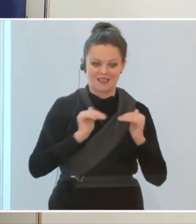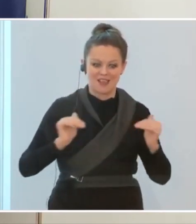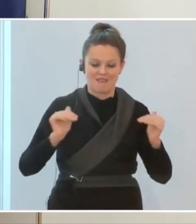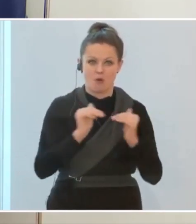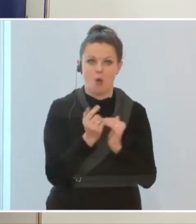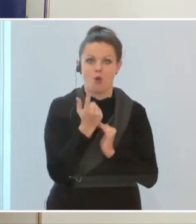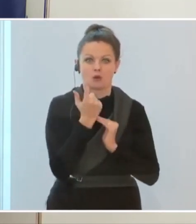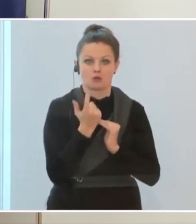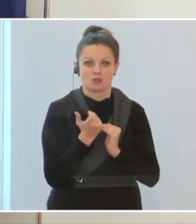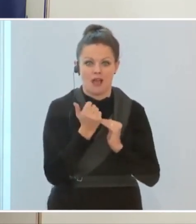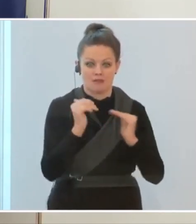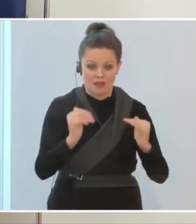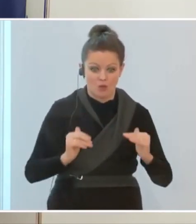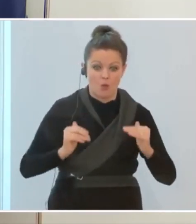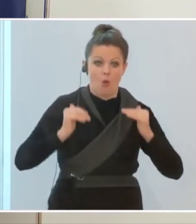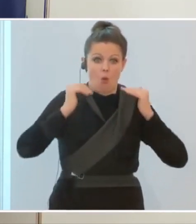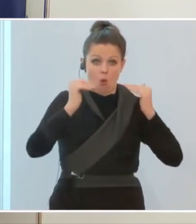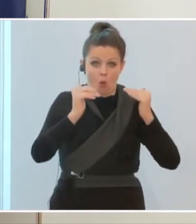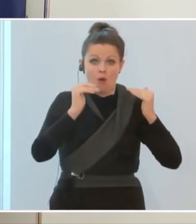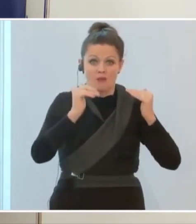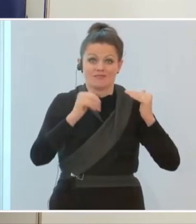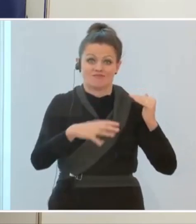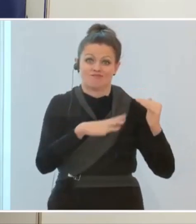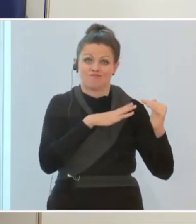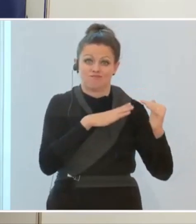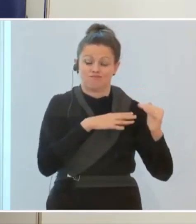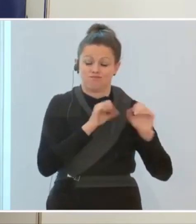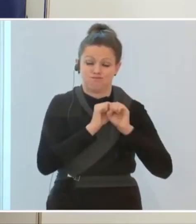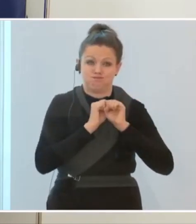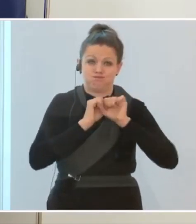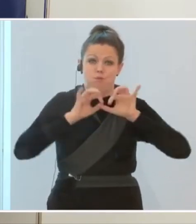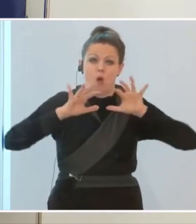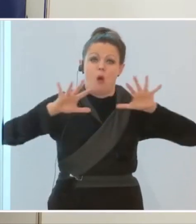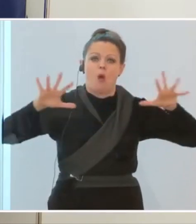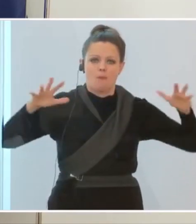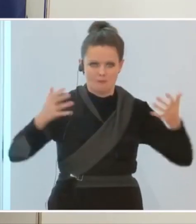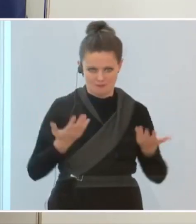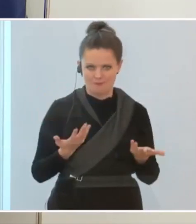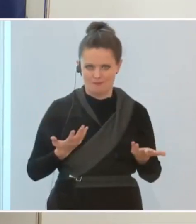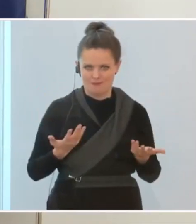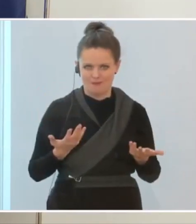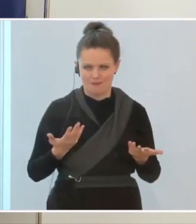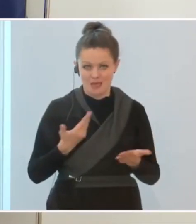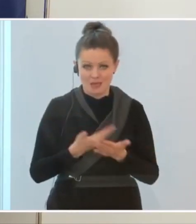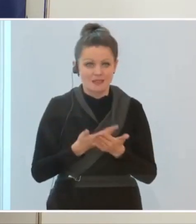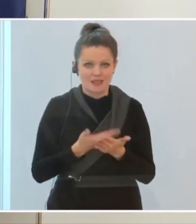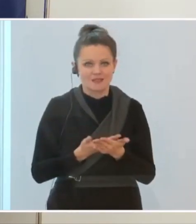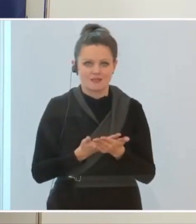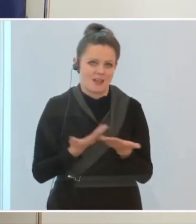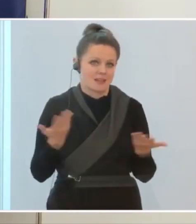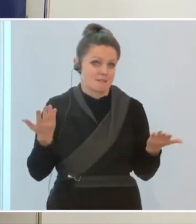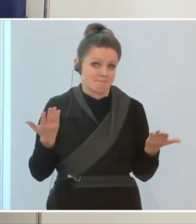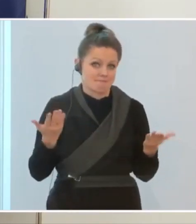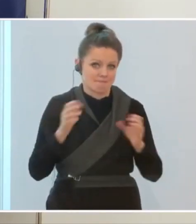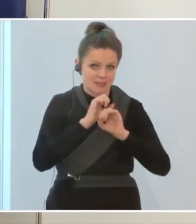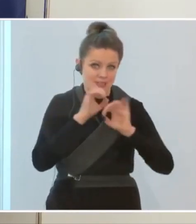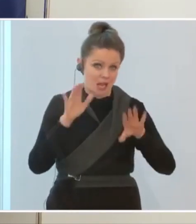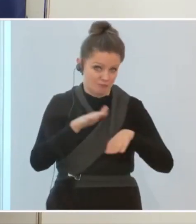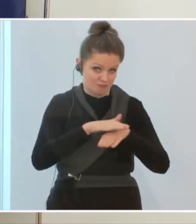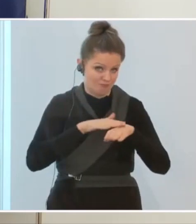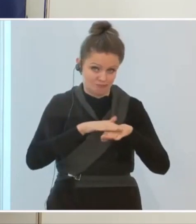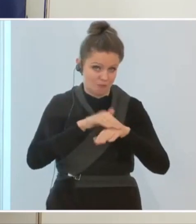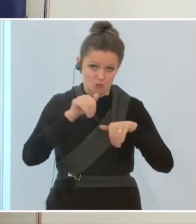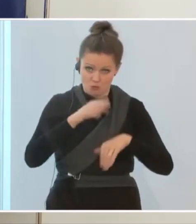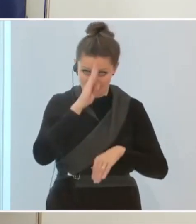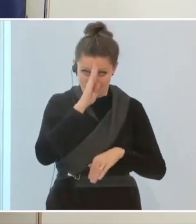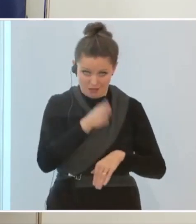höher das ist, desto größer die Gefahr auch, in ein schnelleres exponentielles Wachstum hineinzukommen. Und daher, verzeihen Sie, wenn ich so